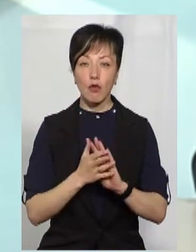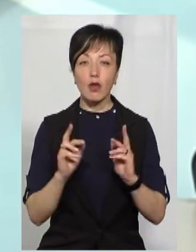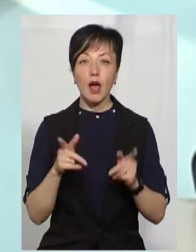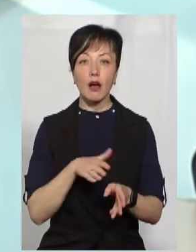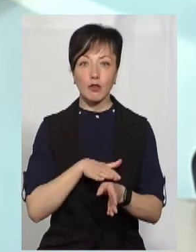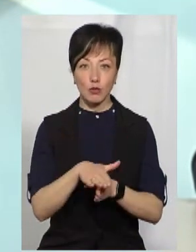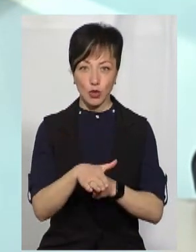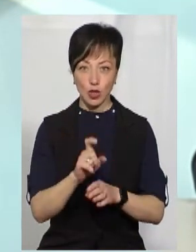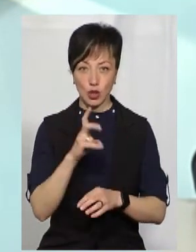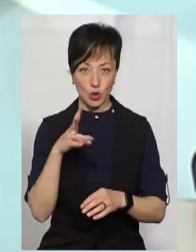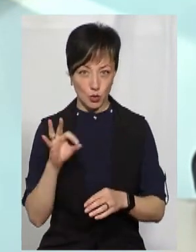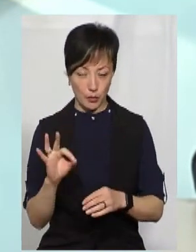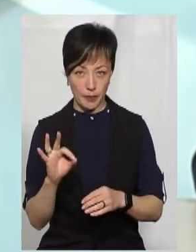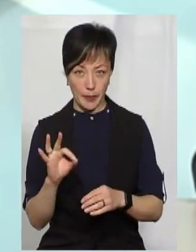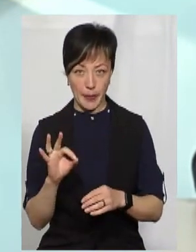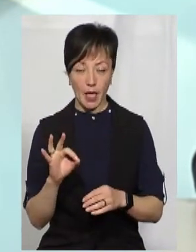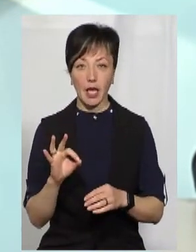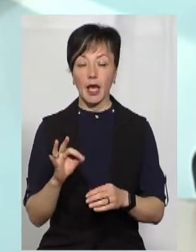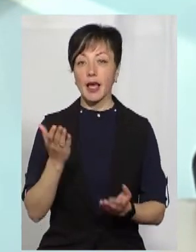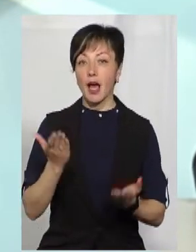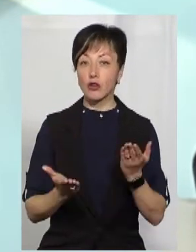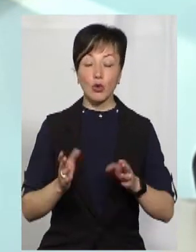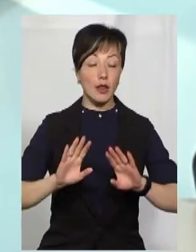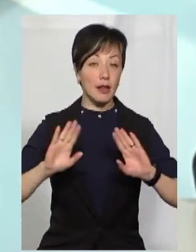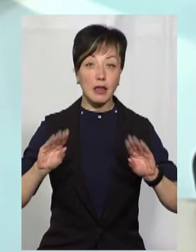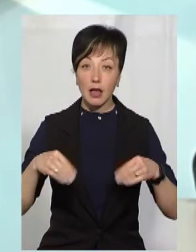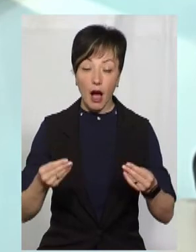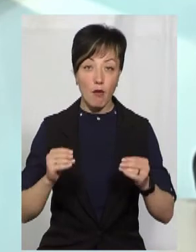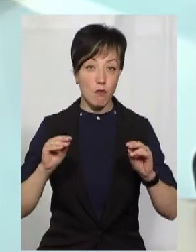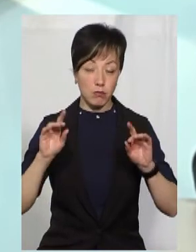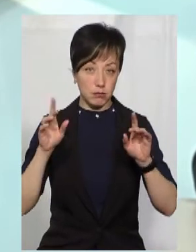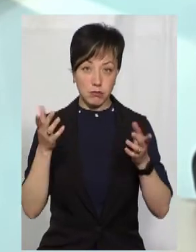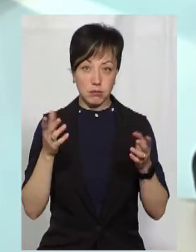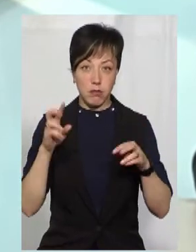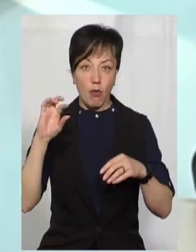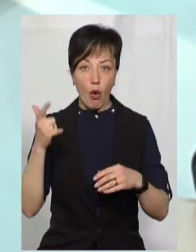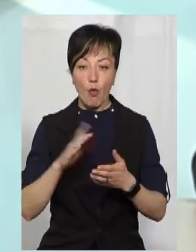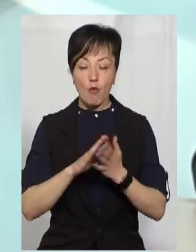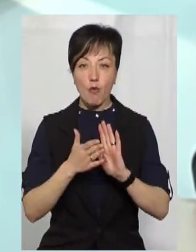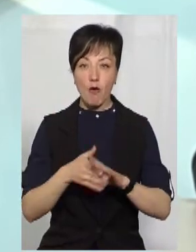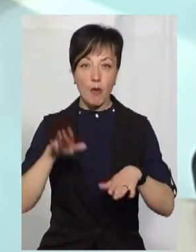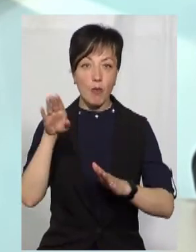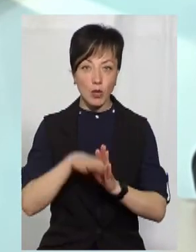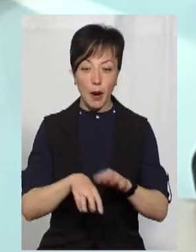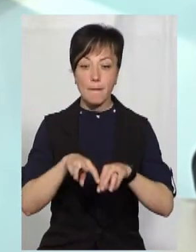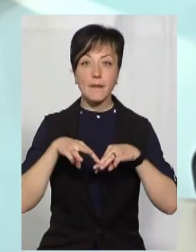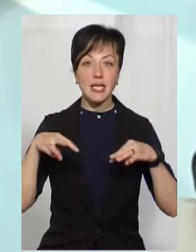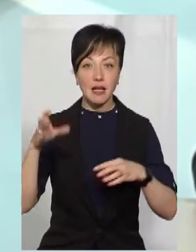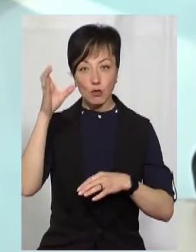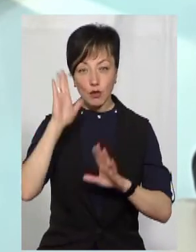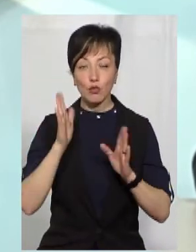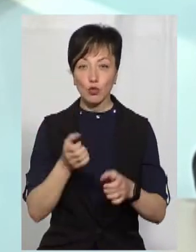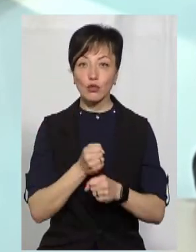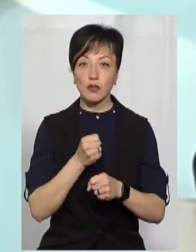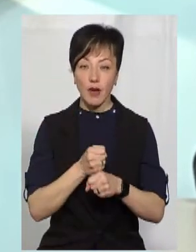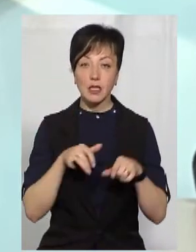має відбутися зовнішнє незалежне оцінювання. Якщо, не дай Боже, умови будуть несприятливі, Міністерством освіти будуть вживатися